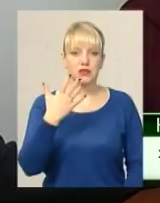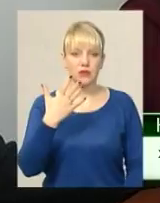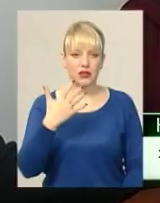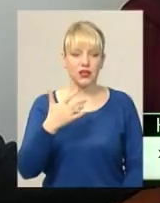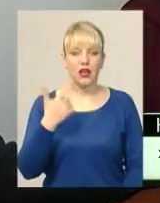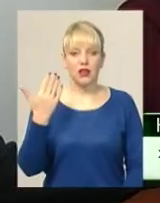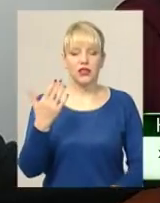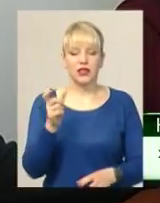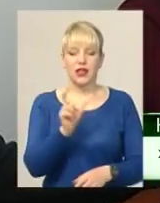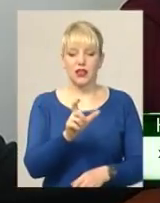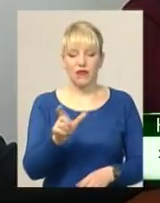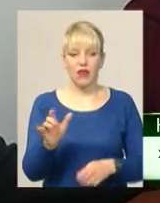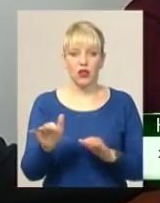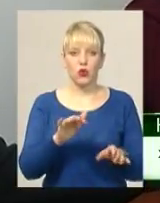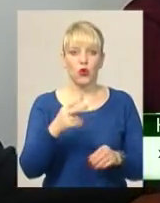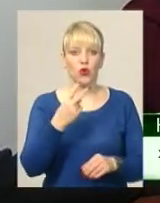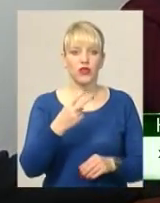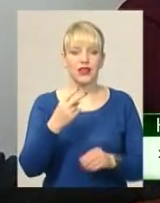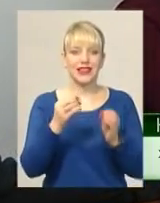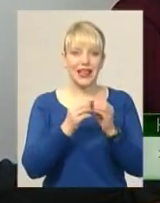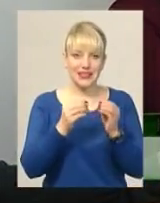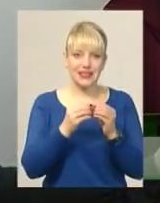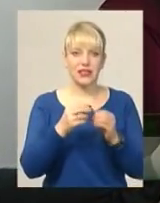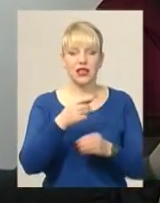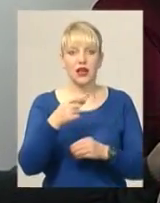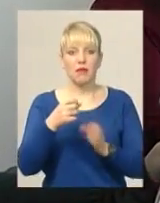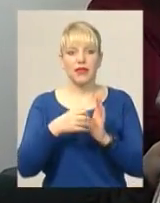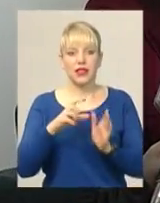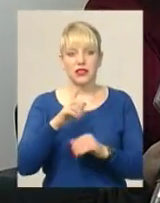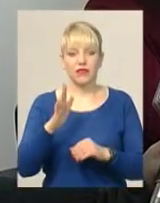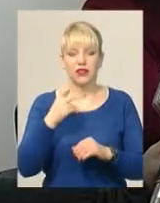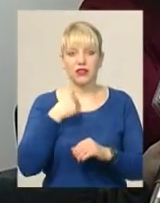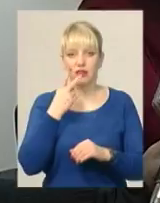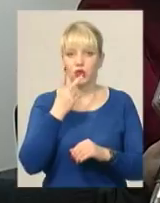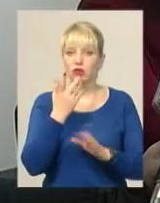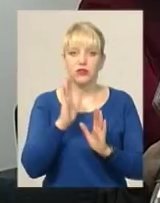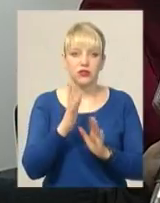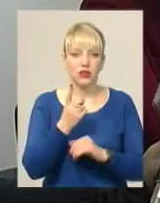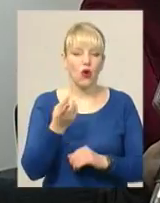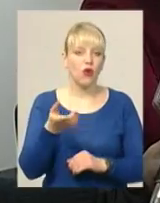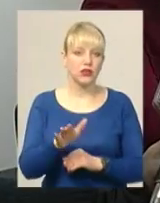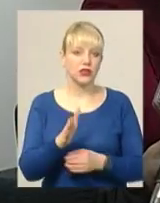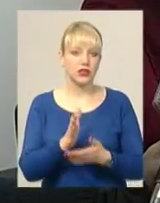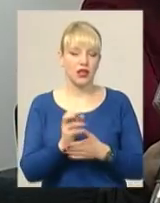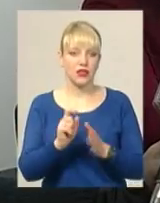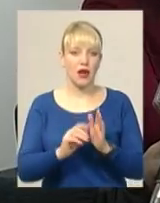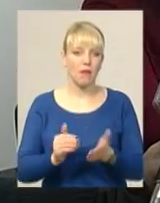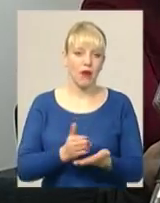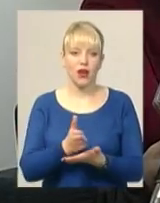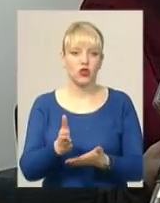якщо я не помиляюся. Але я так дивлюся, що тільки один на маршруті.